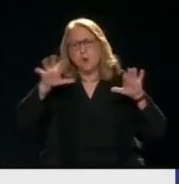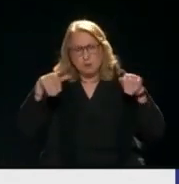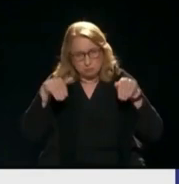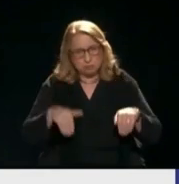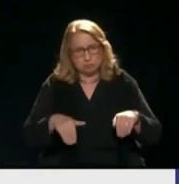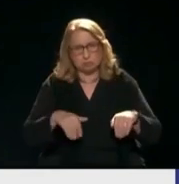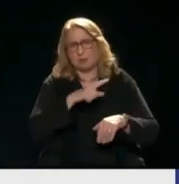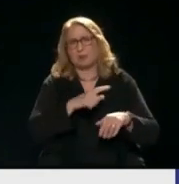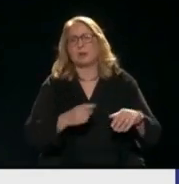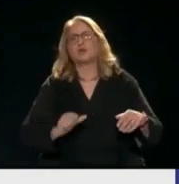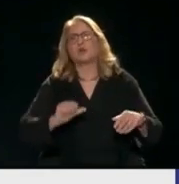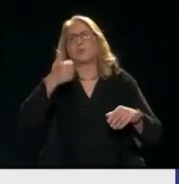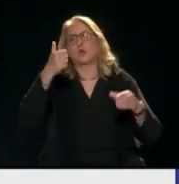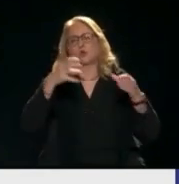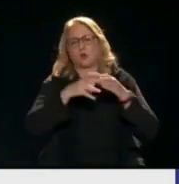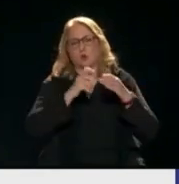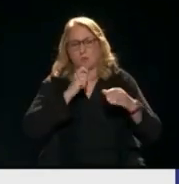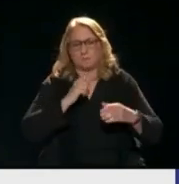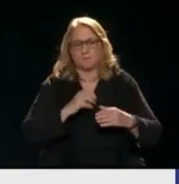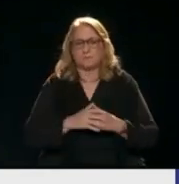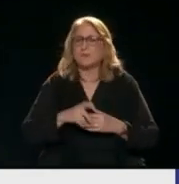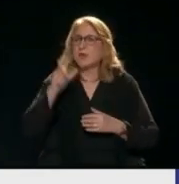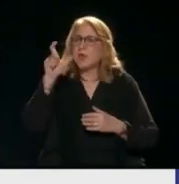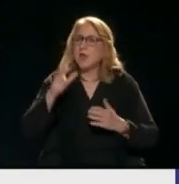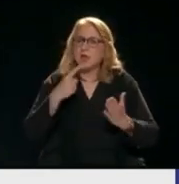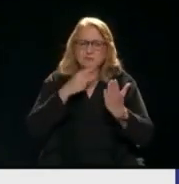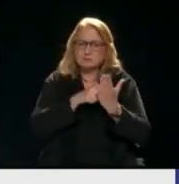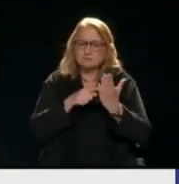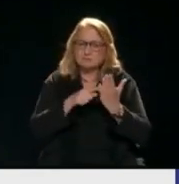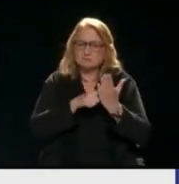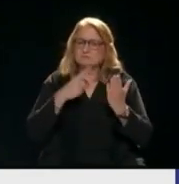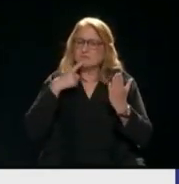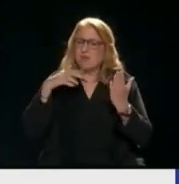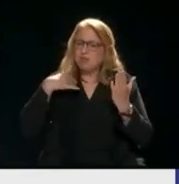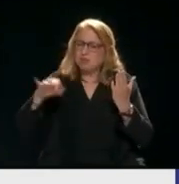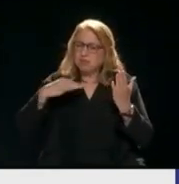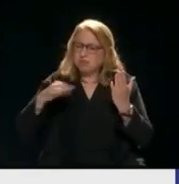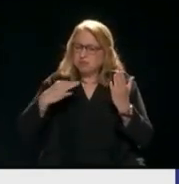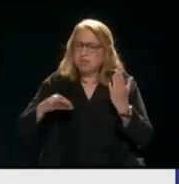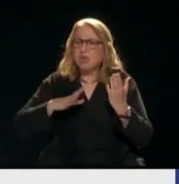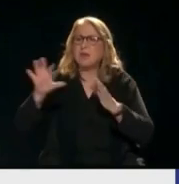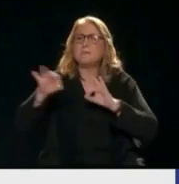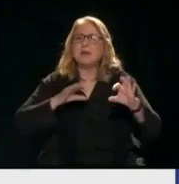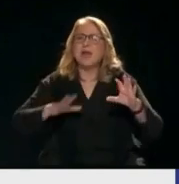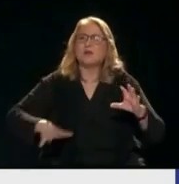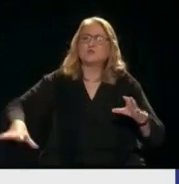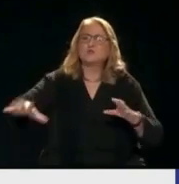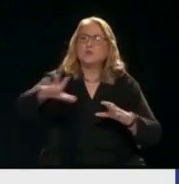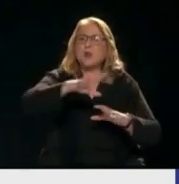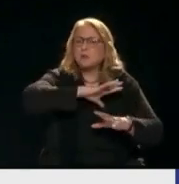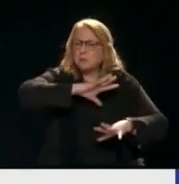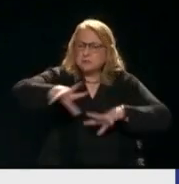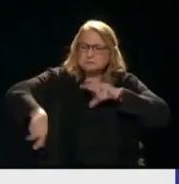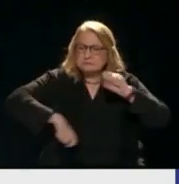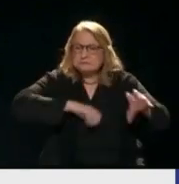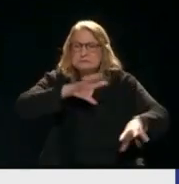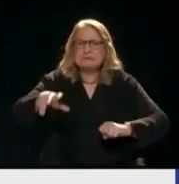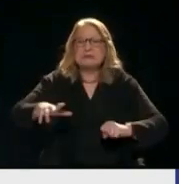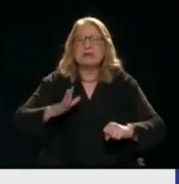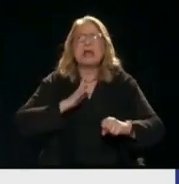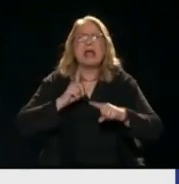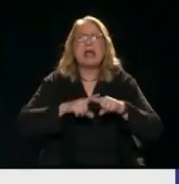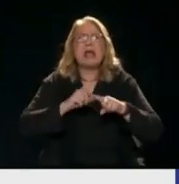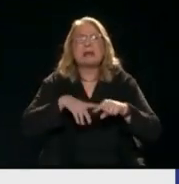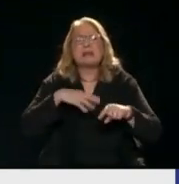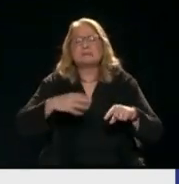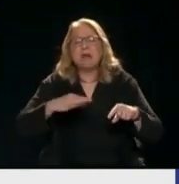σας Μιλάτε για οικονομική εξαθλίωση Ιθική κατάπτωση, λαιλασία του ιδιωτικού Ιδιωτικής και δημόρως περιουσίας Όλα αυτά τα έκανε το πολιτικό